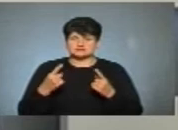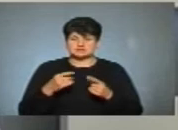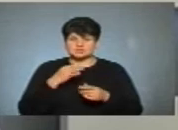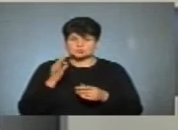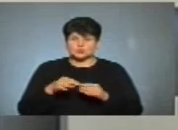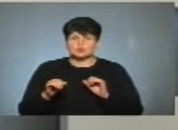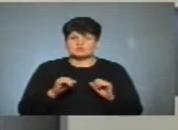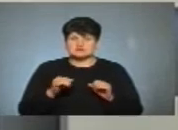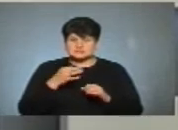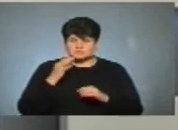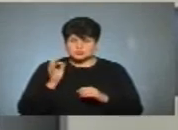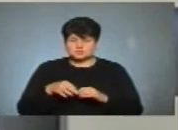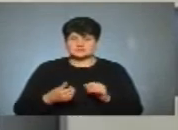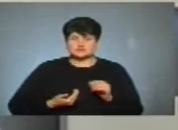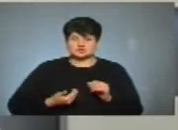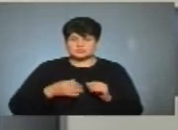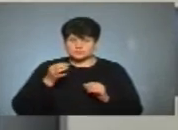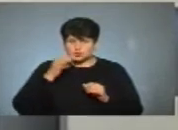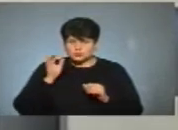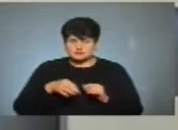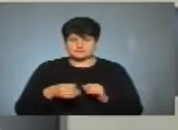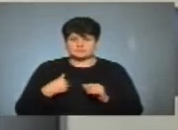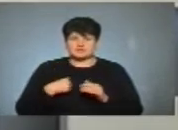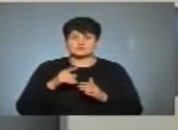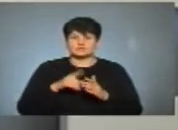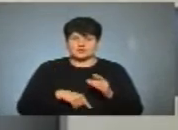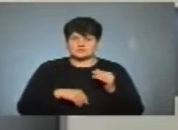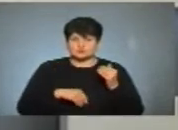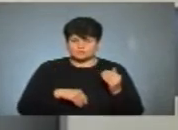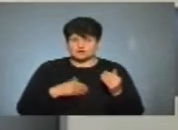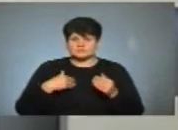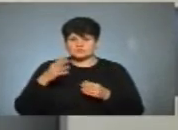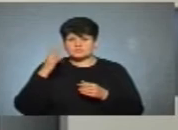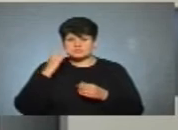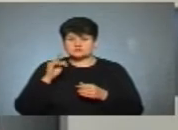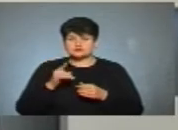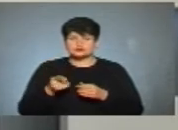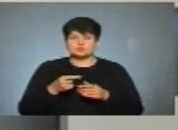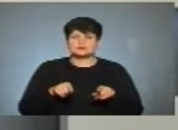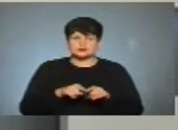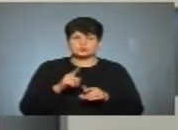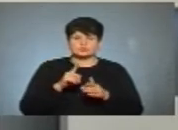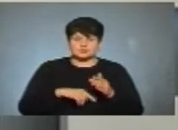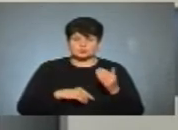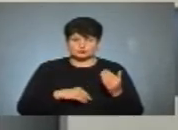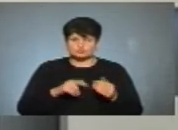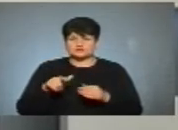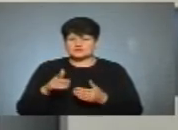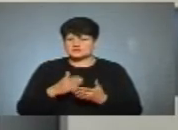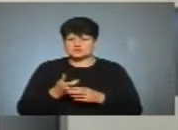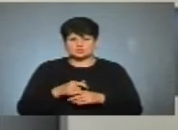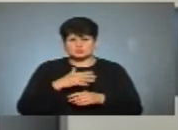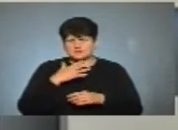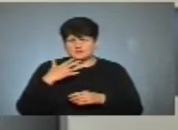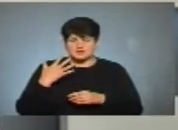управлінським досвідом, життєвим досвідом. Ми йому довіряємо, і ми вважаємо, що Тернопіль йому теж довіряє. В людини є дуже багато